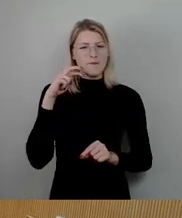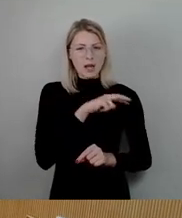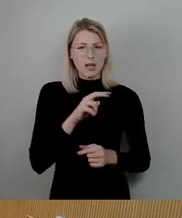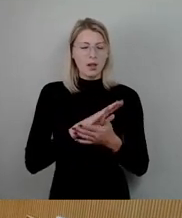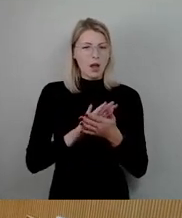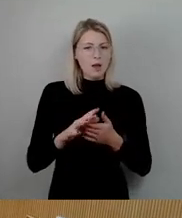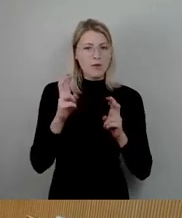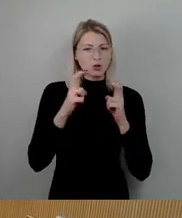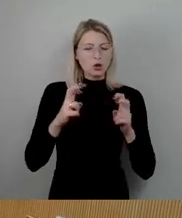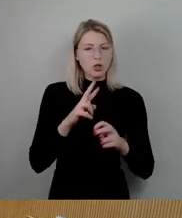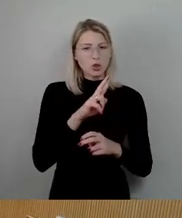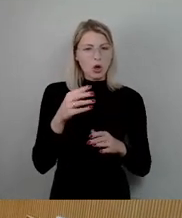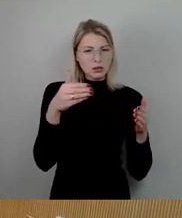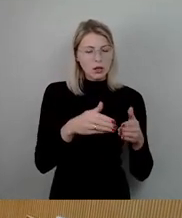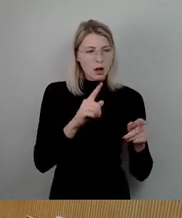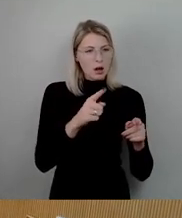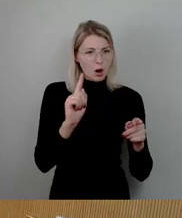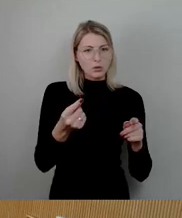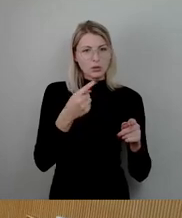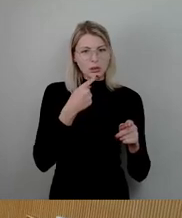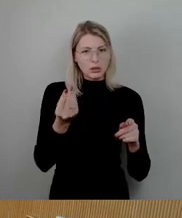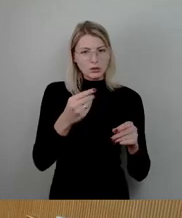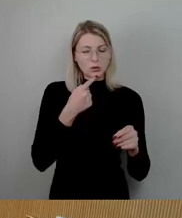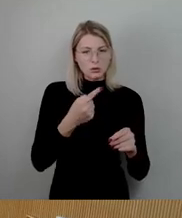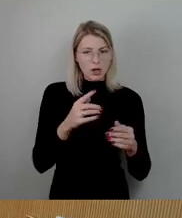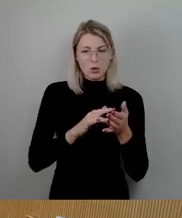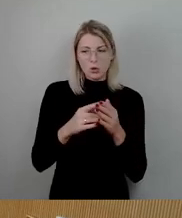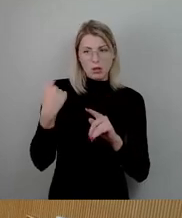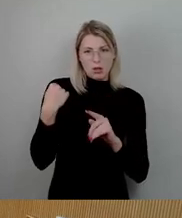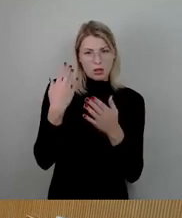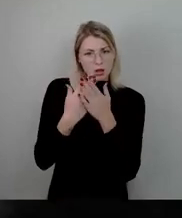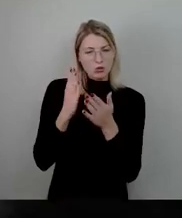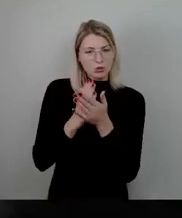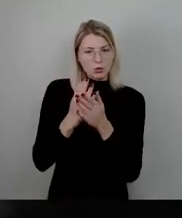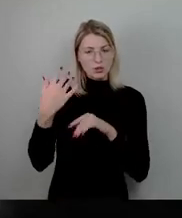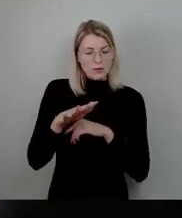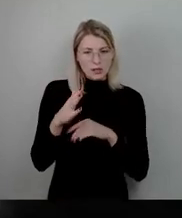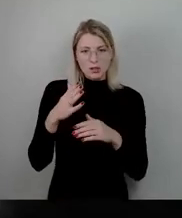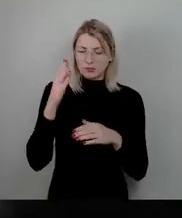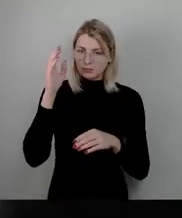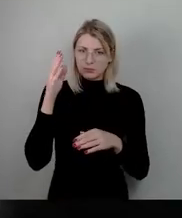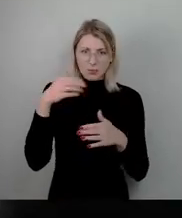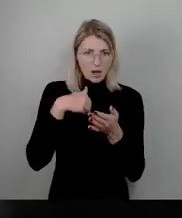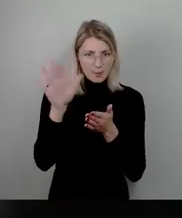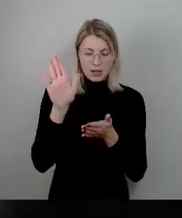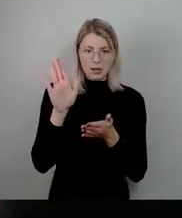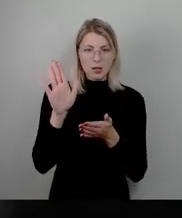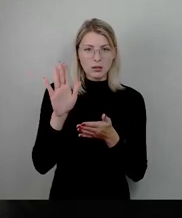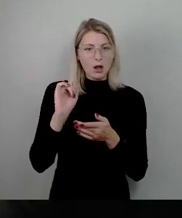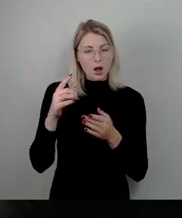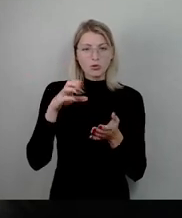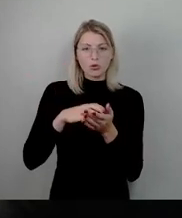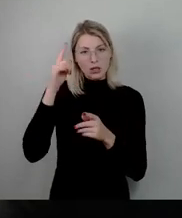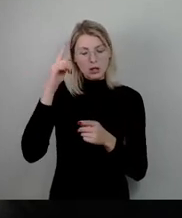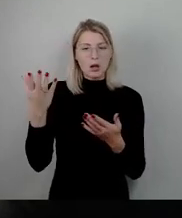Mund zu nehmen, obwohl das vor kurzer Zeit abgelehnt wurde, gerade aus der Seite vom Stadtrat. Und diesbezüglich hätte